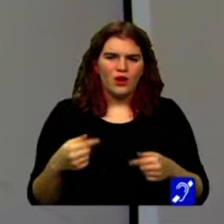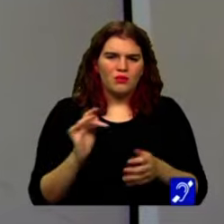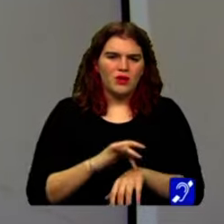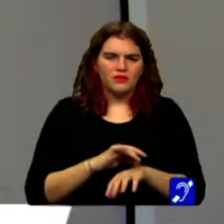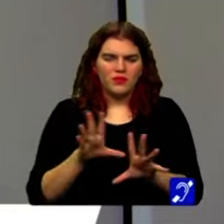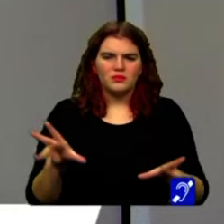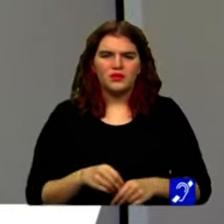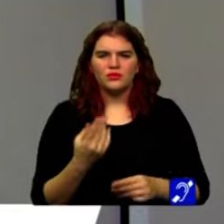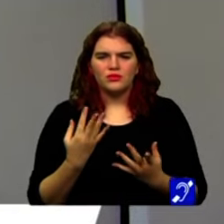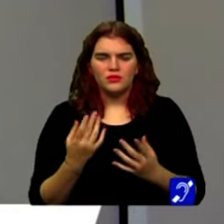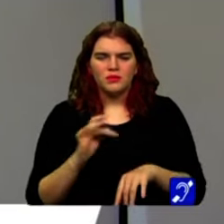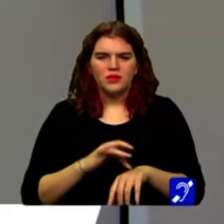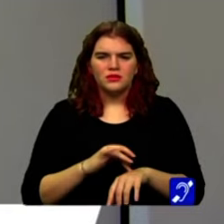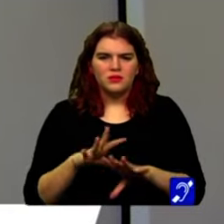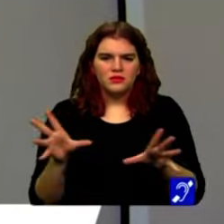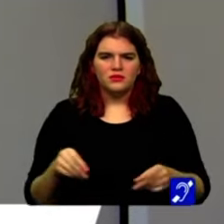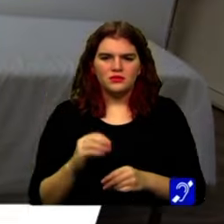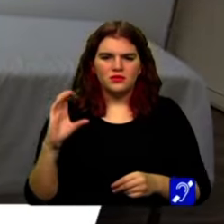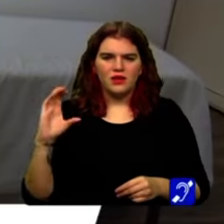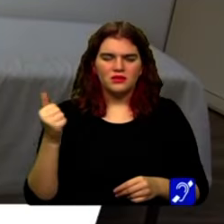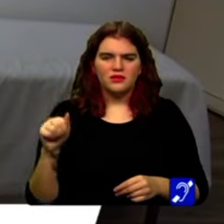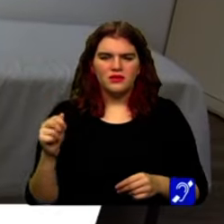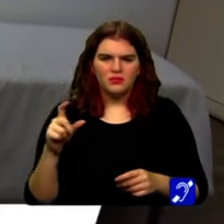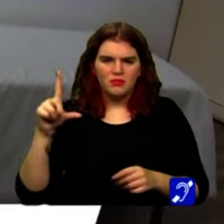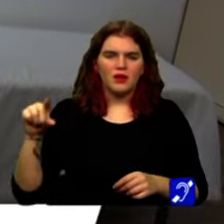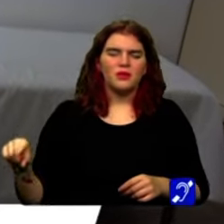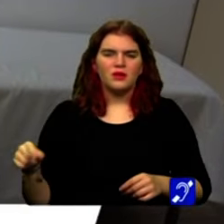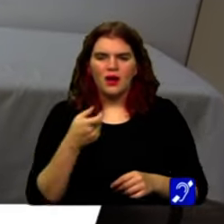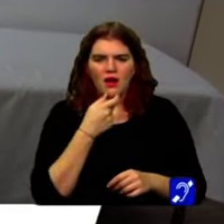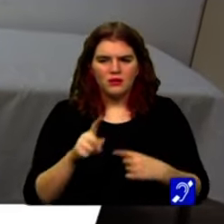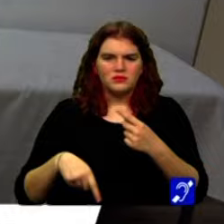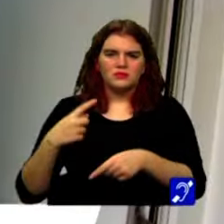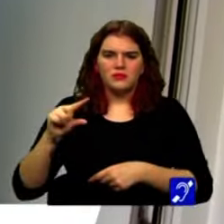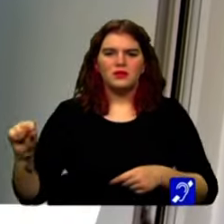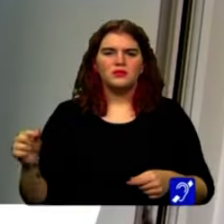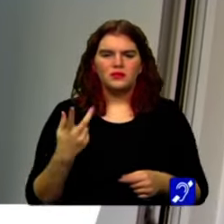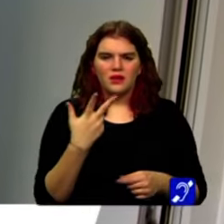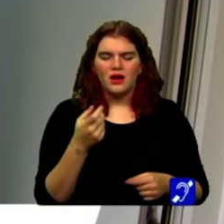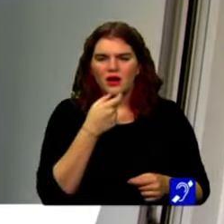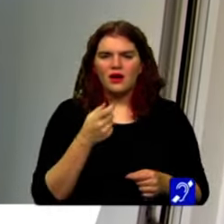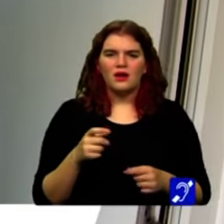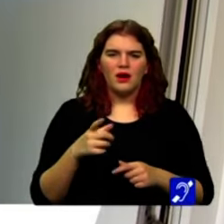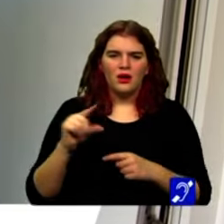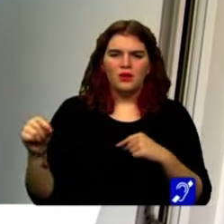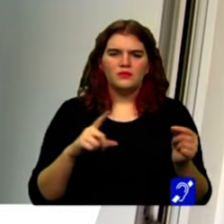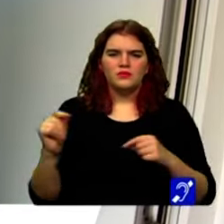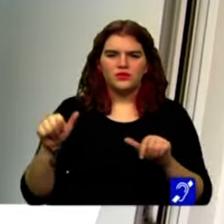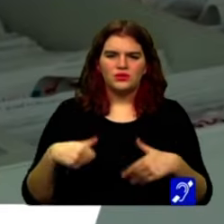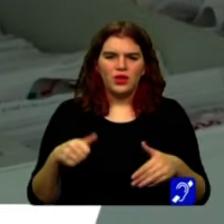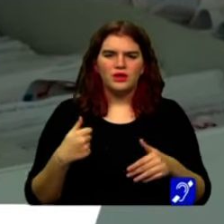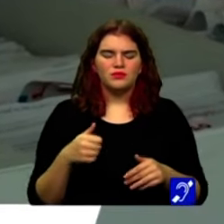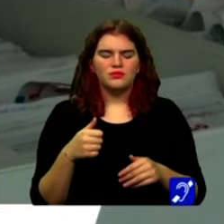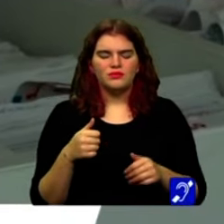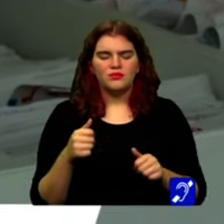Numărul medicilor de familie care activează în Caraș-Severin este tot mai mic de la un an la altul. Numai în ultimii trei ani au ieșit din sistem 16 medici de